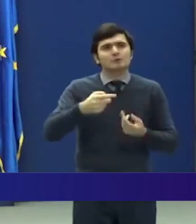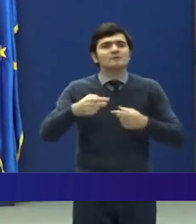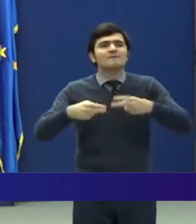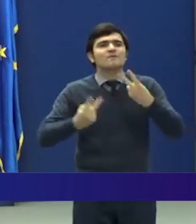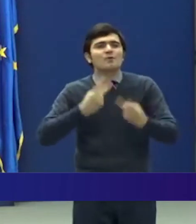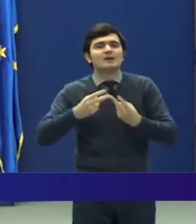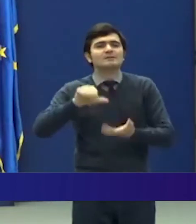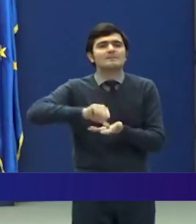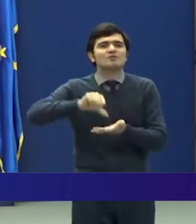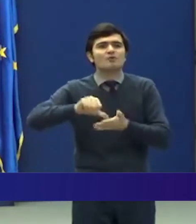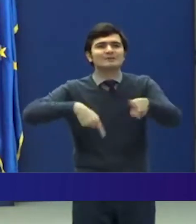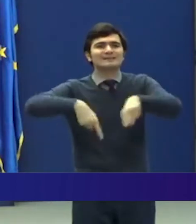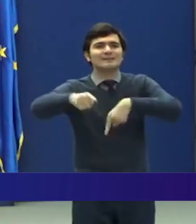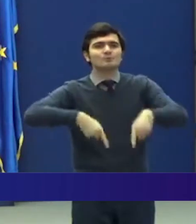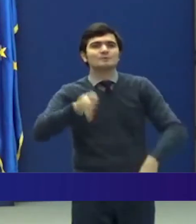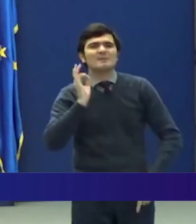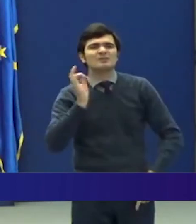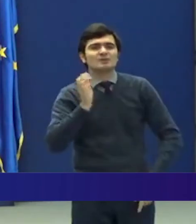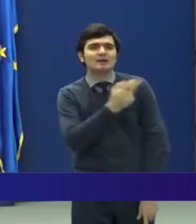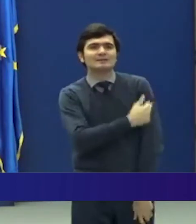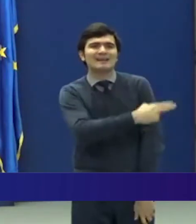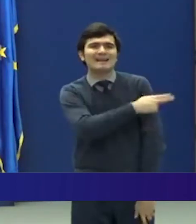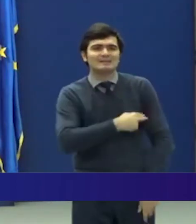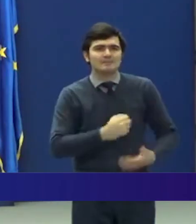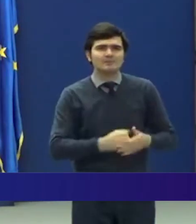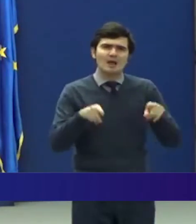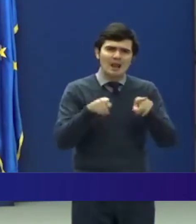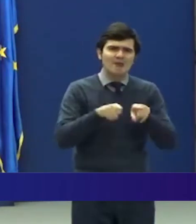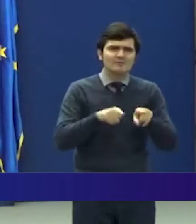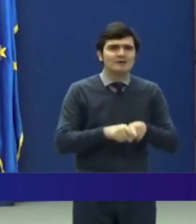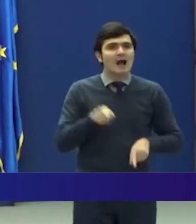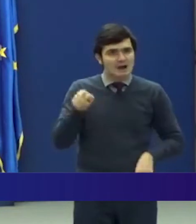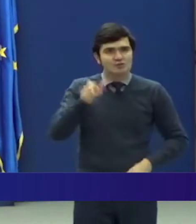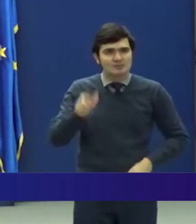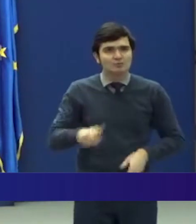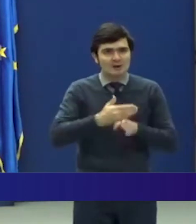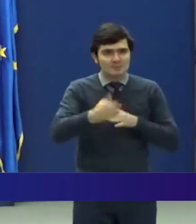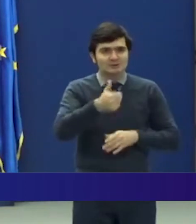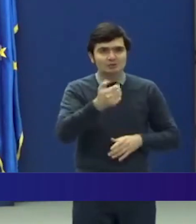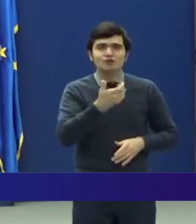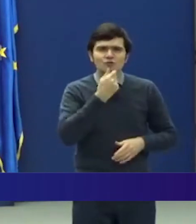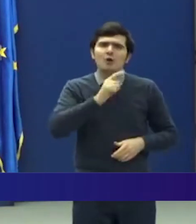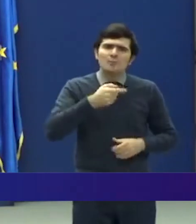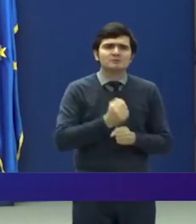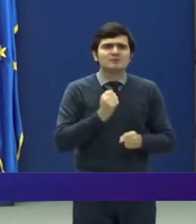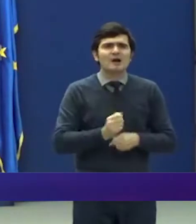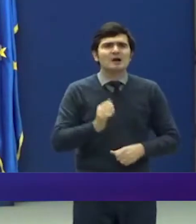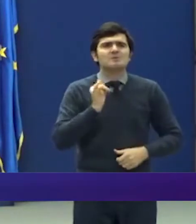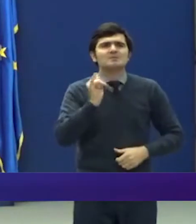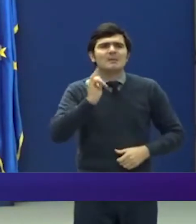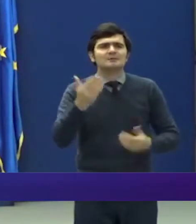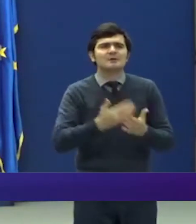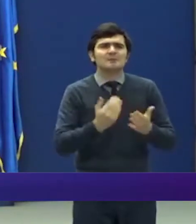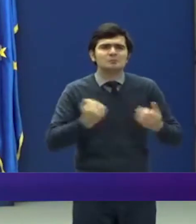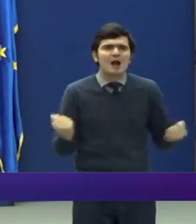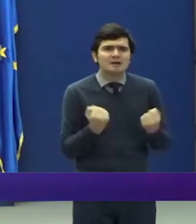transport special, sanitar. Totodată pot face deplasări pentru realizarea de activități agricole